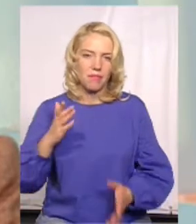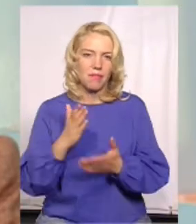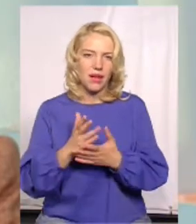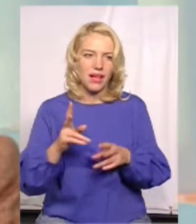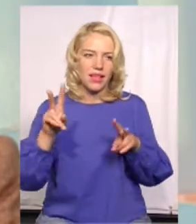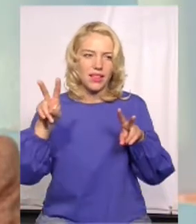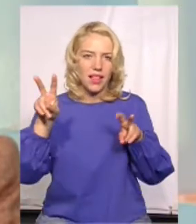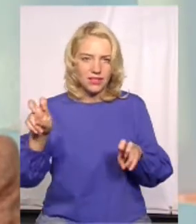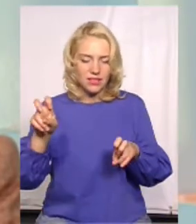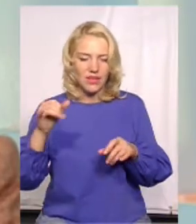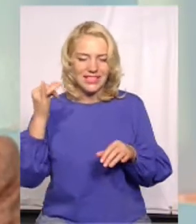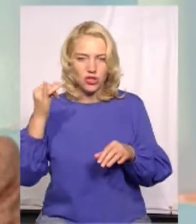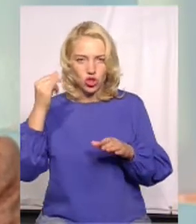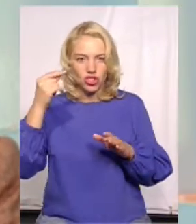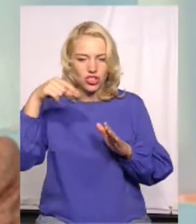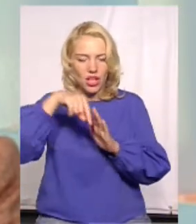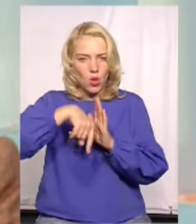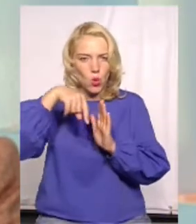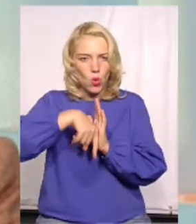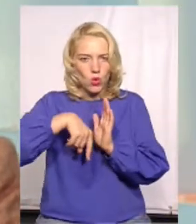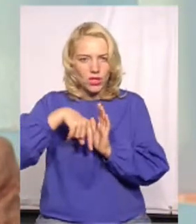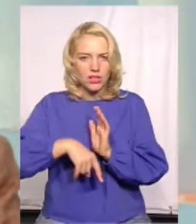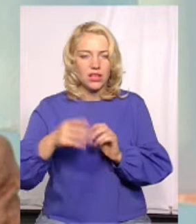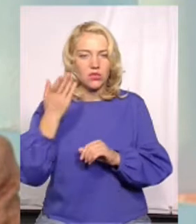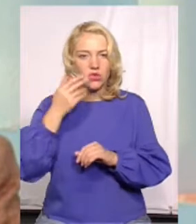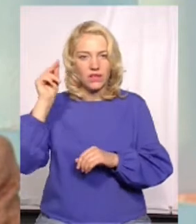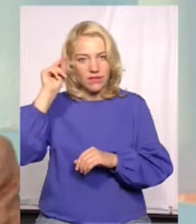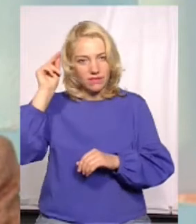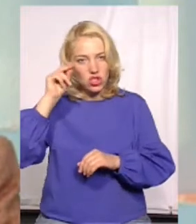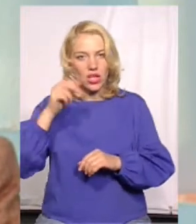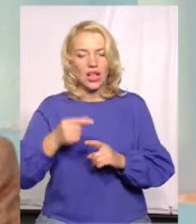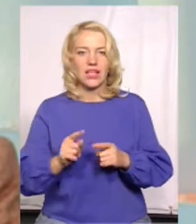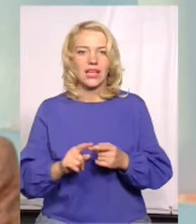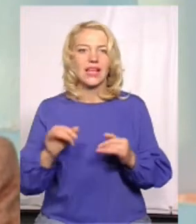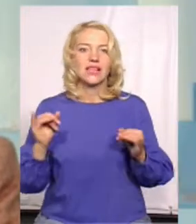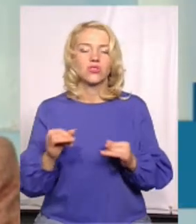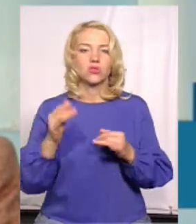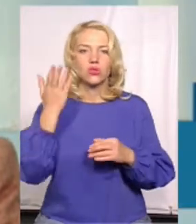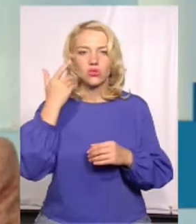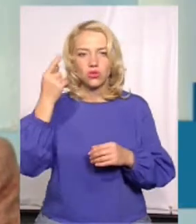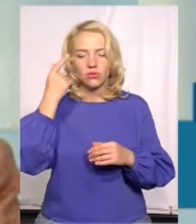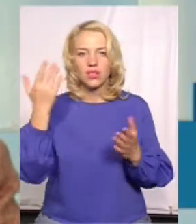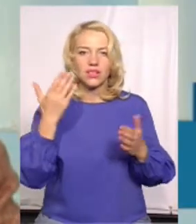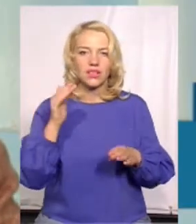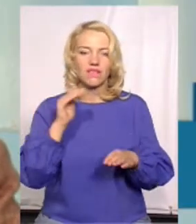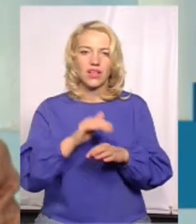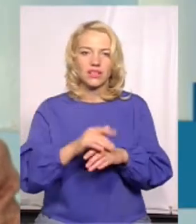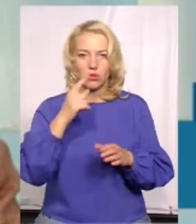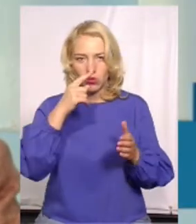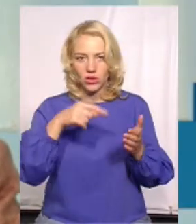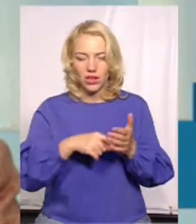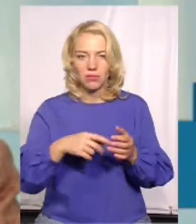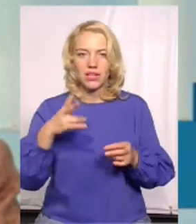коріння. Тому що, коли вивчали якраз глибоку історію, коли думали, які саме факти потраплять до